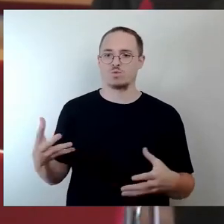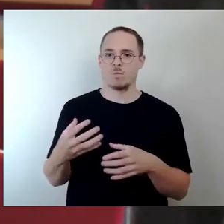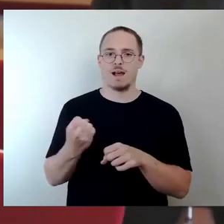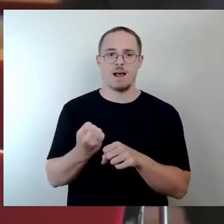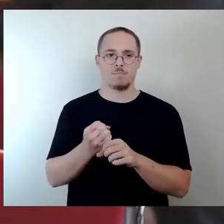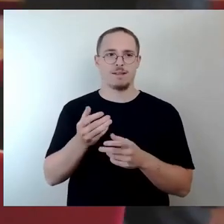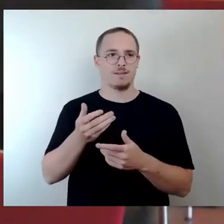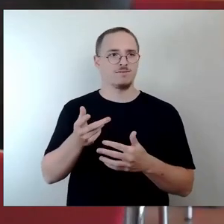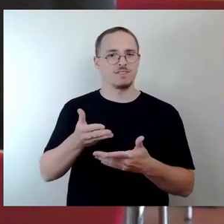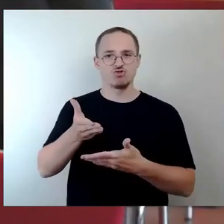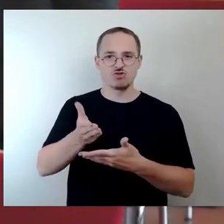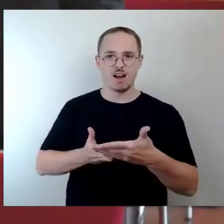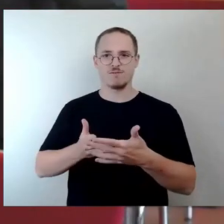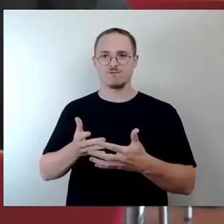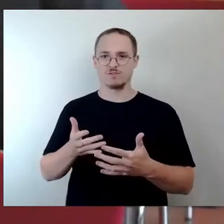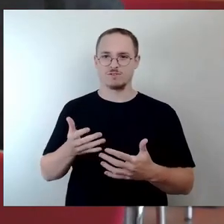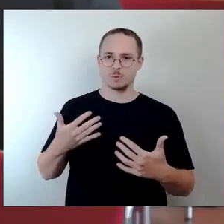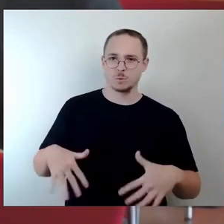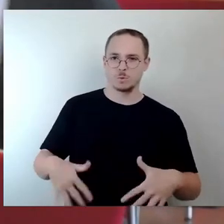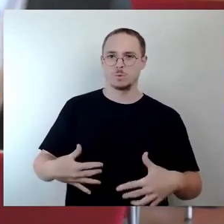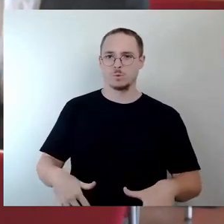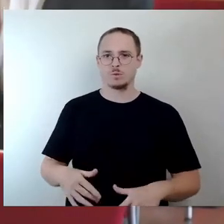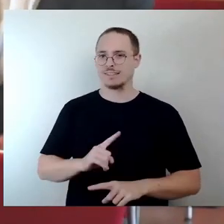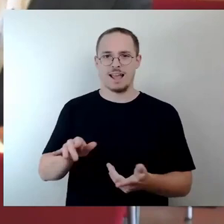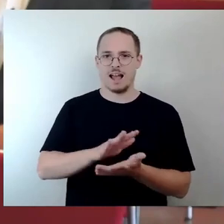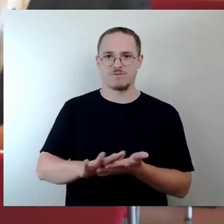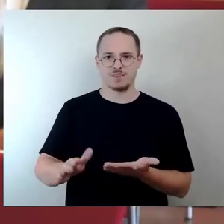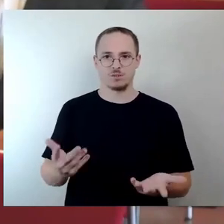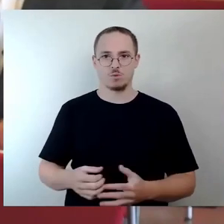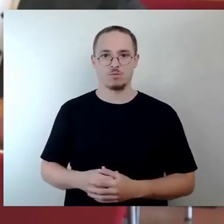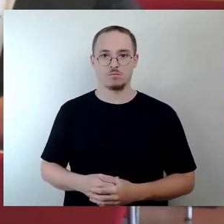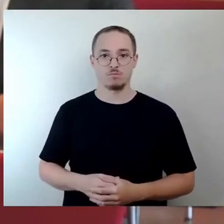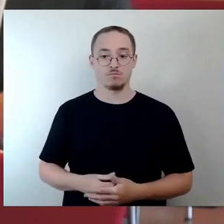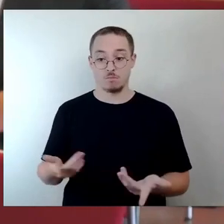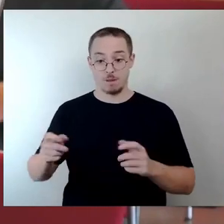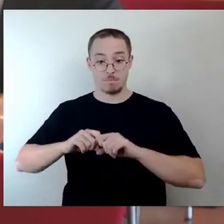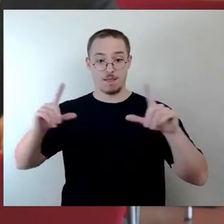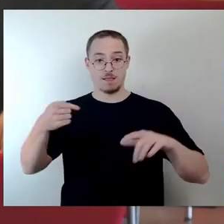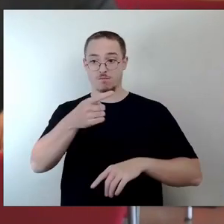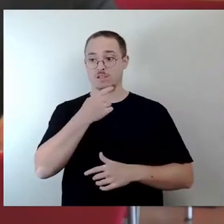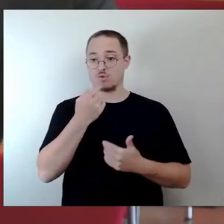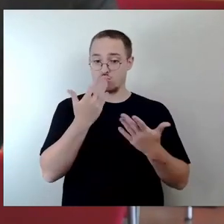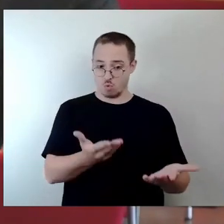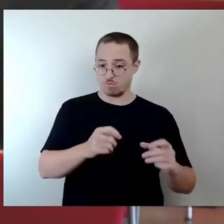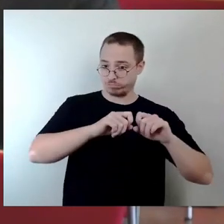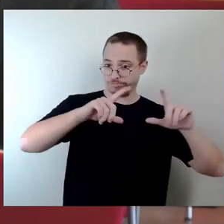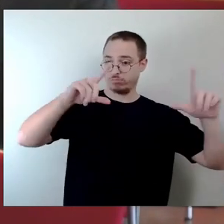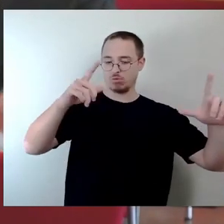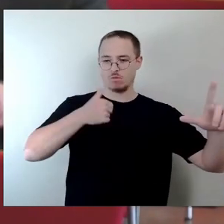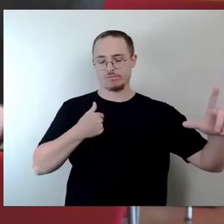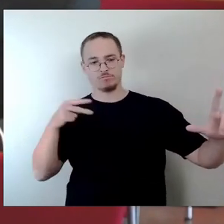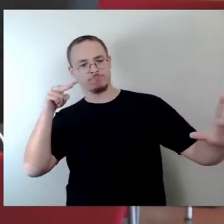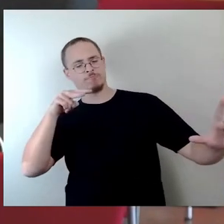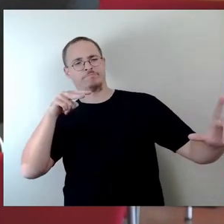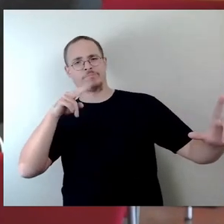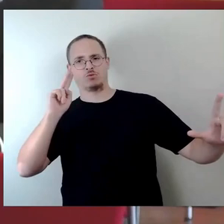Bild, was jetzt hier gezeichnet wurde, kann ich so nicht teilen. Ich habe mich mit einer ganzen Reihe von Personen unterhalten, die beteiligt waren, die zeichnen mir ein